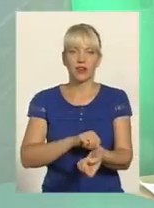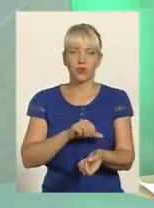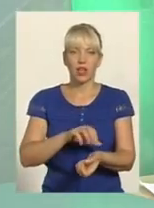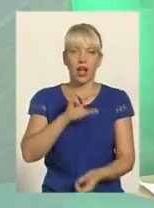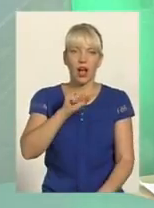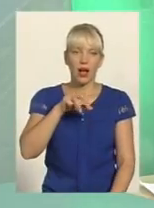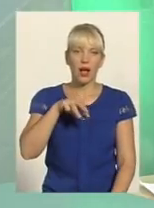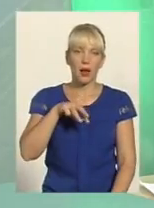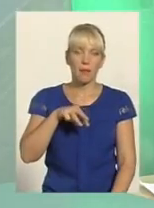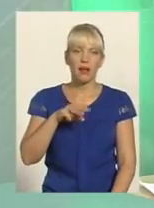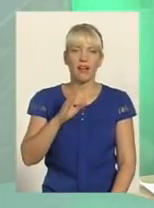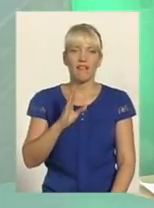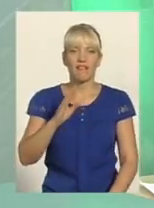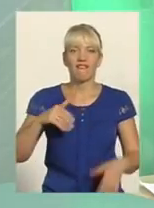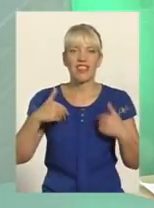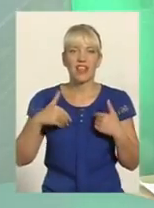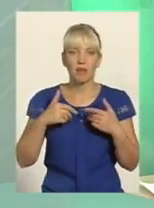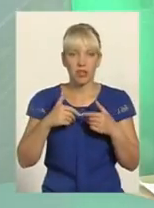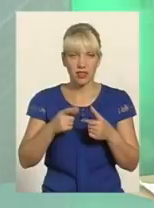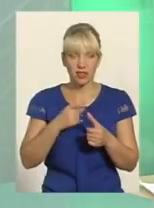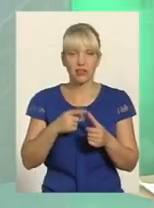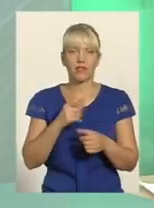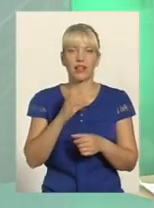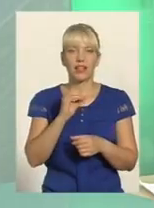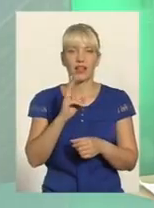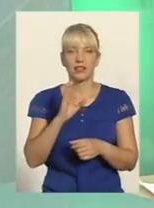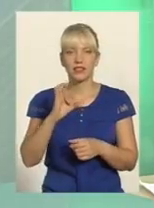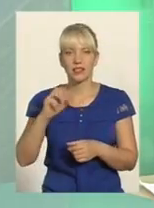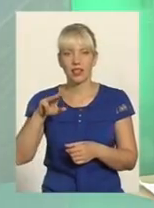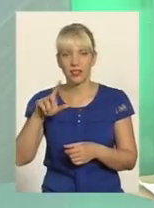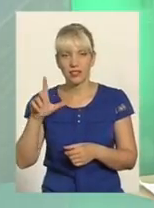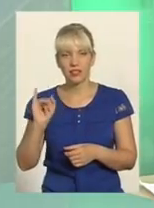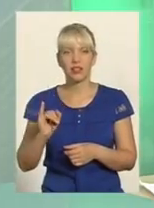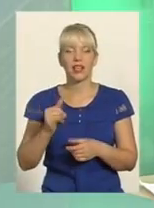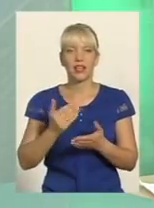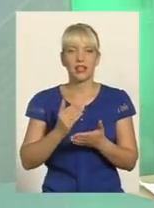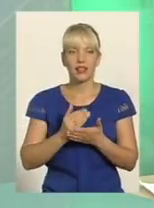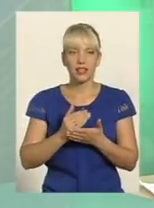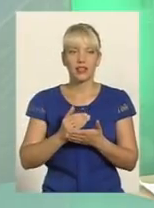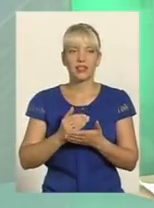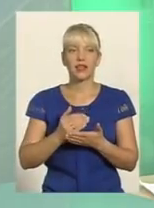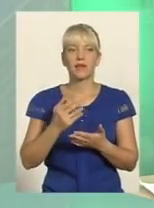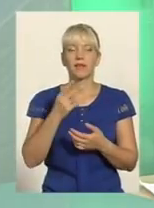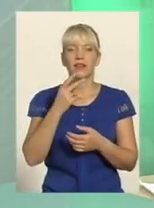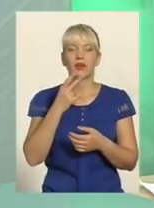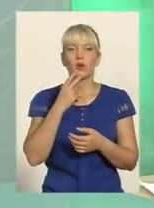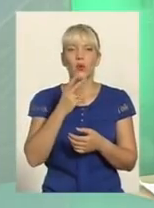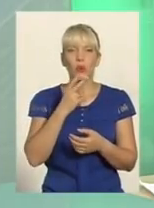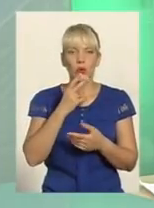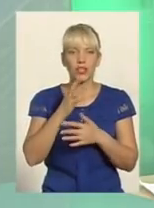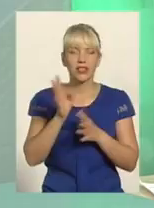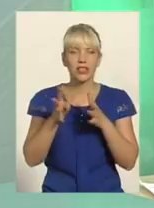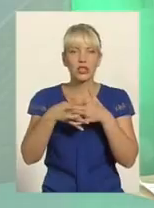екстезі Сьогодні відповідні і психотропні речовини, сьогодні і курільні суміші Тобто такі